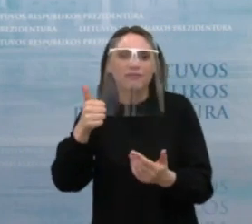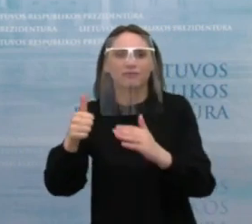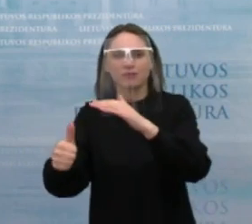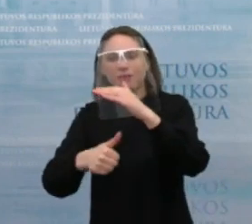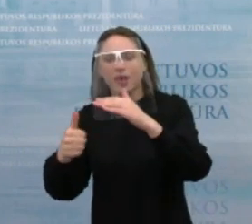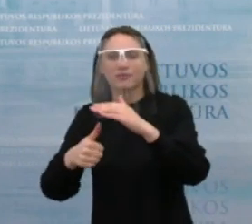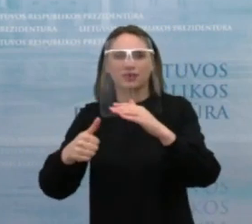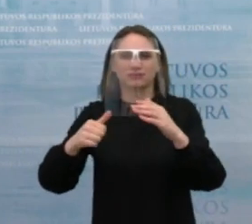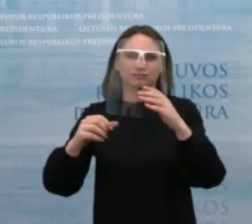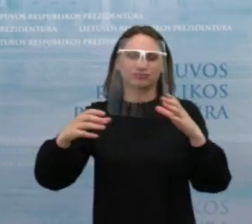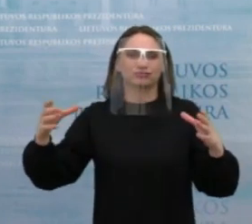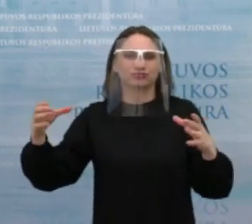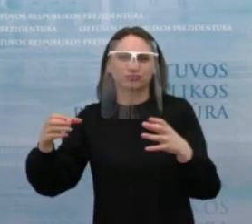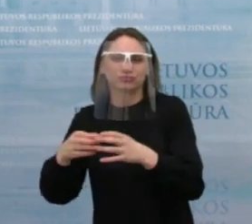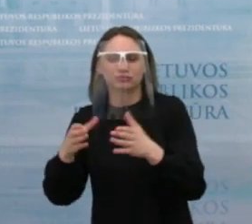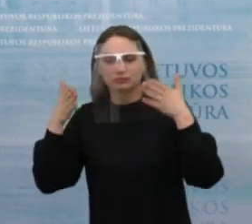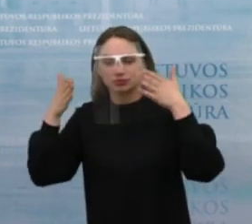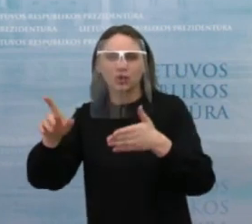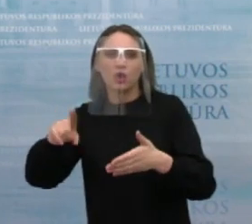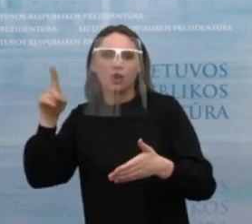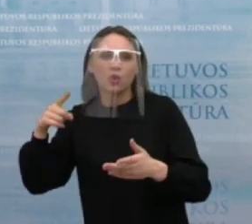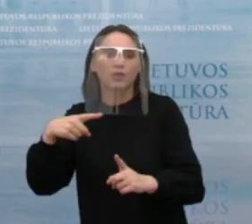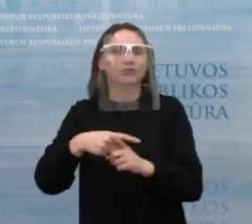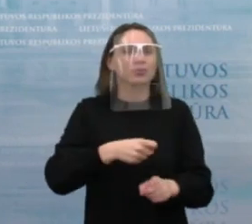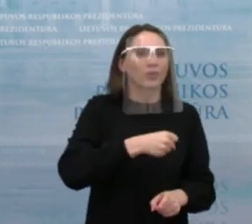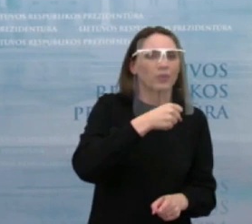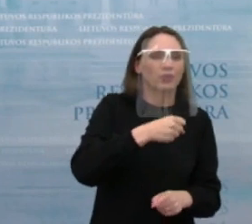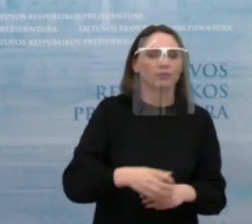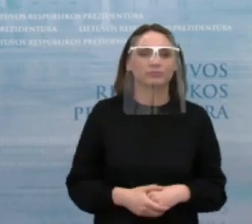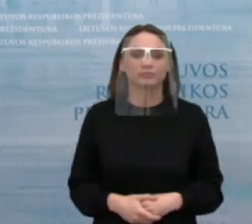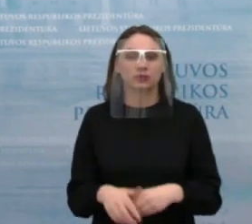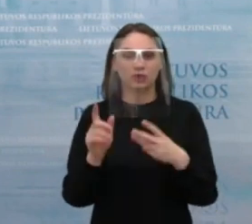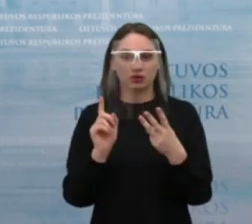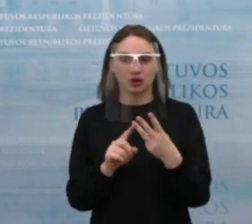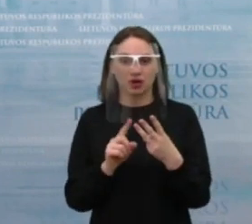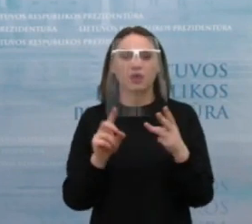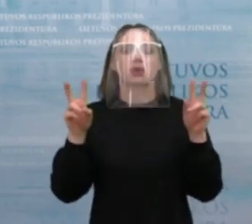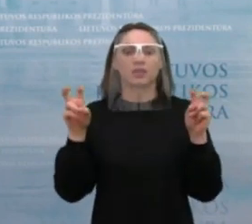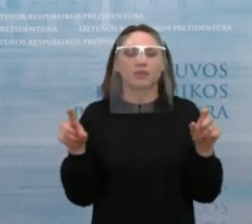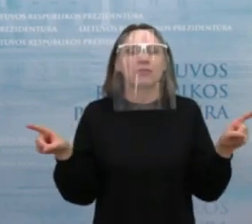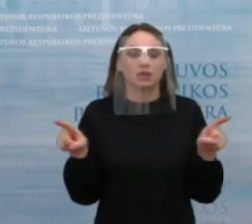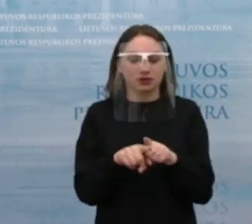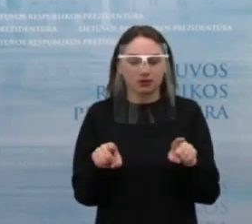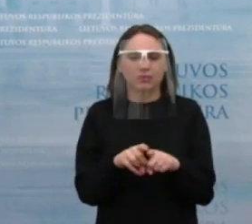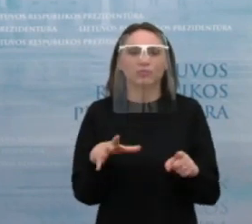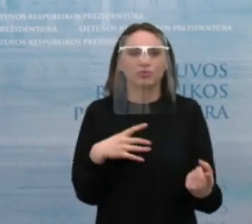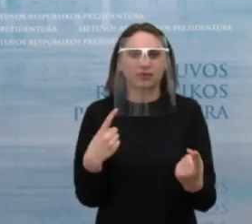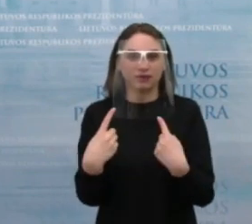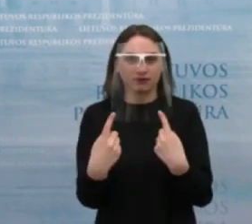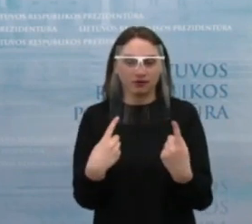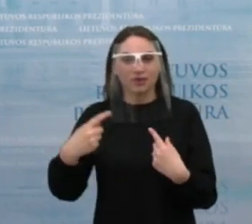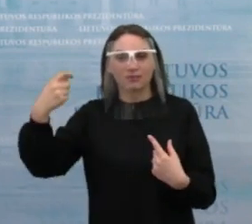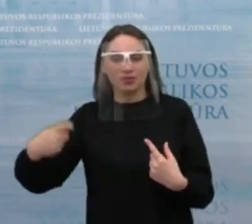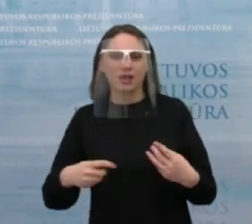jaunimo, sienyvo asmenų grupėse. Na ir trečias aspektas, kuris taip pat buvo detaliai aptartas, yra